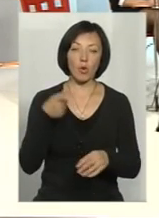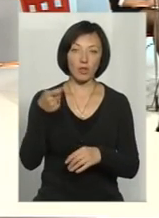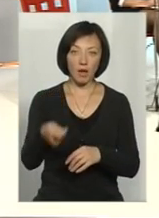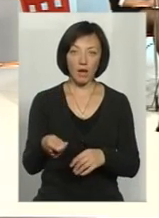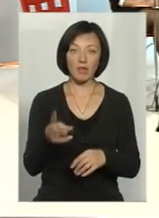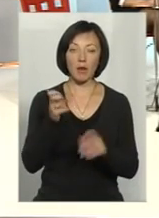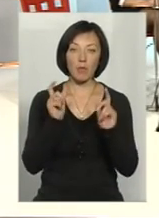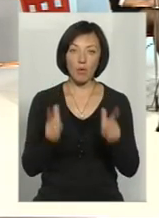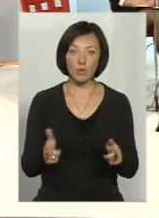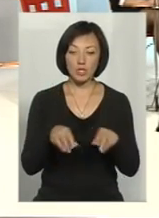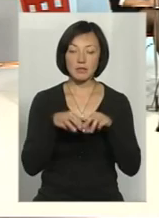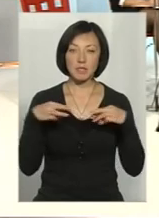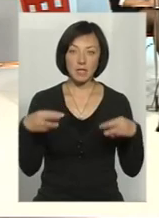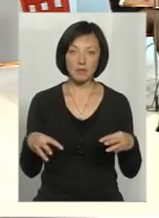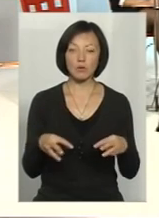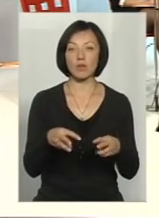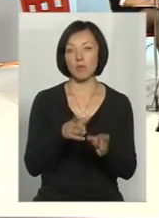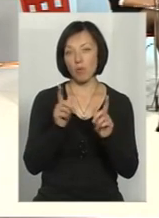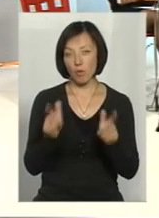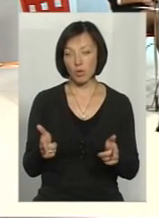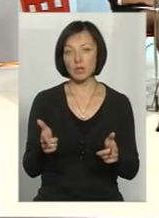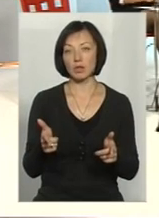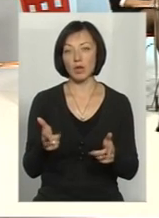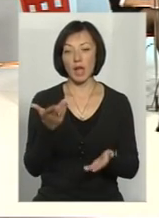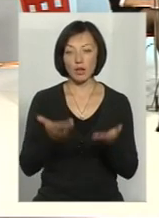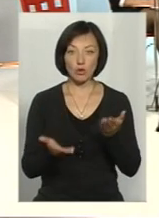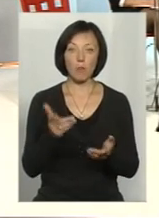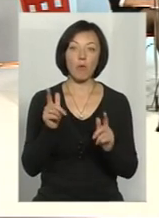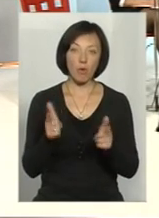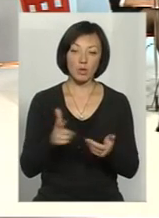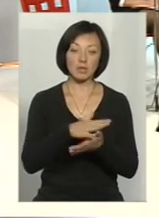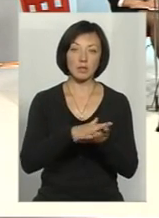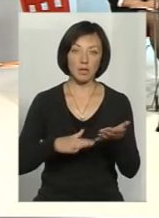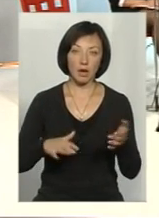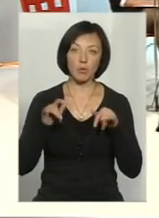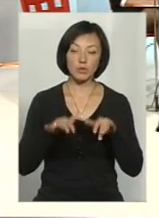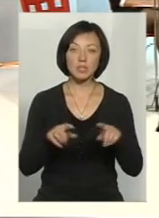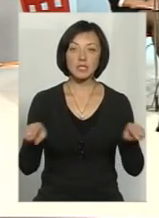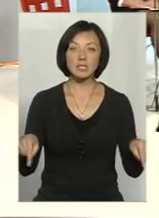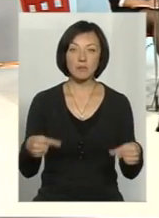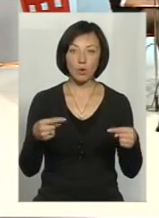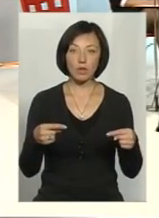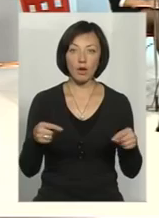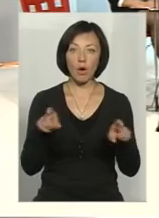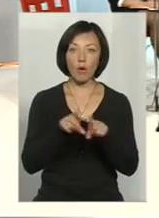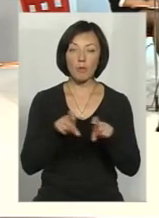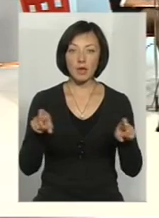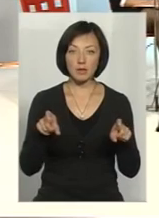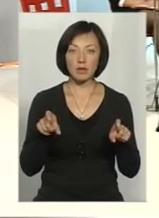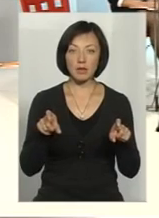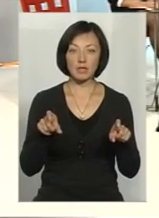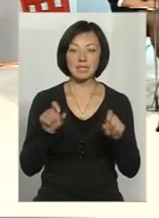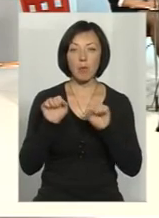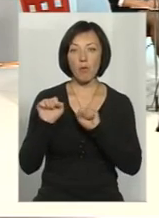на погодження з міністерством. Міністерство ви погодило. Якщо погодило, далі вже вийшла процедура створення об'єкту продозаповідного фонду. Наталія